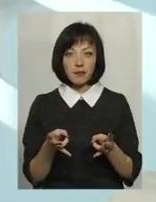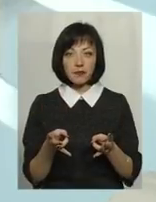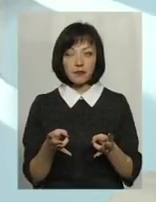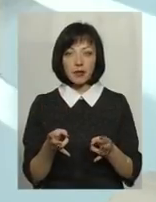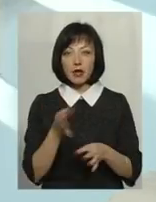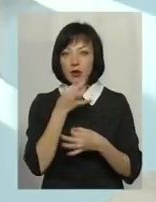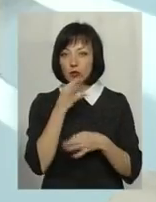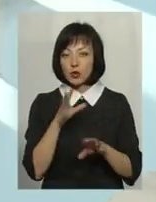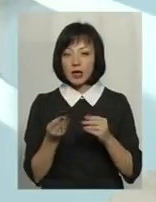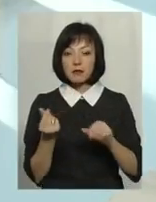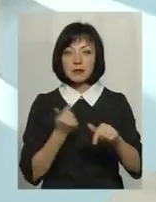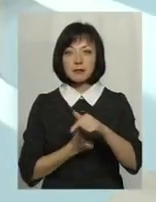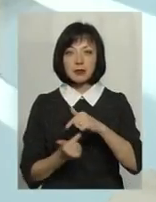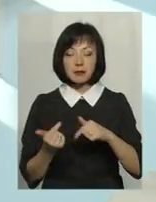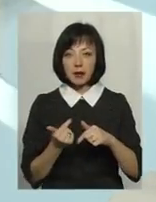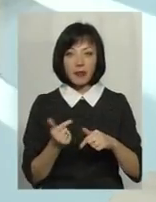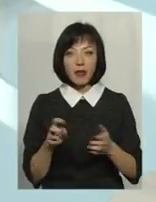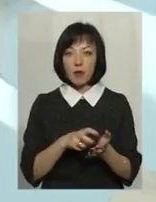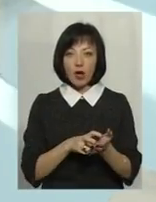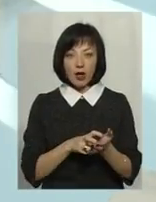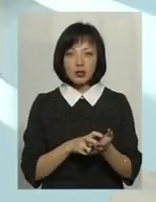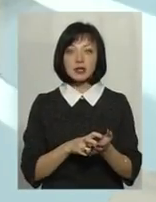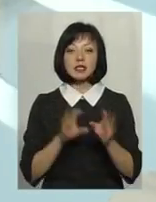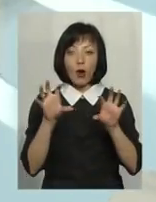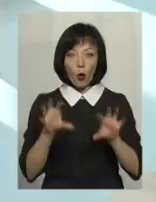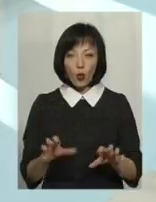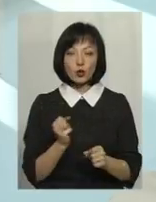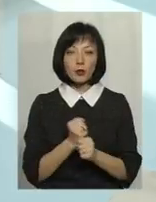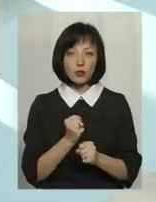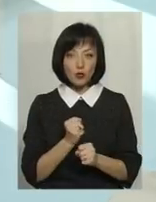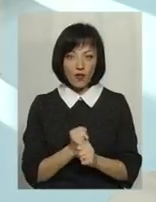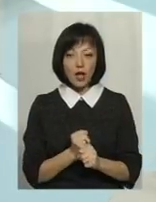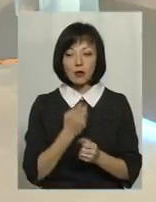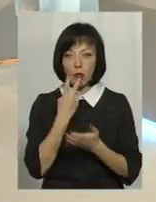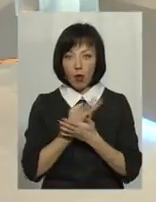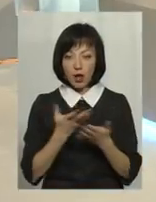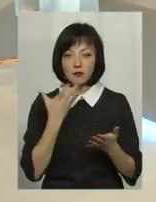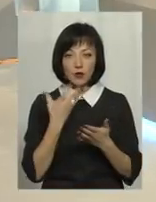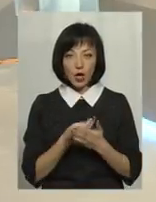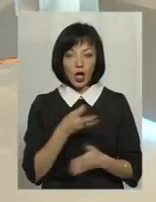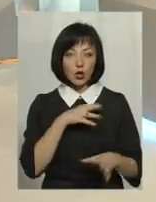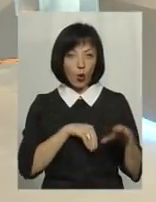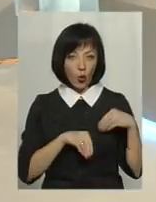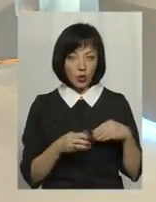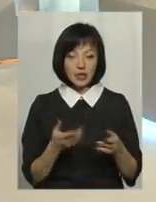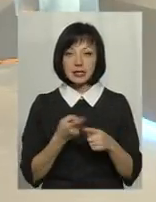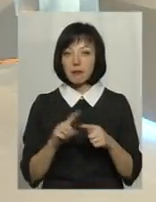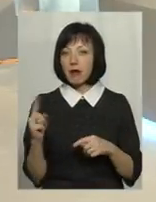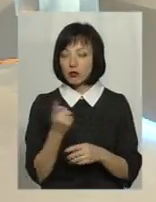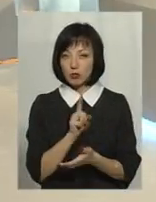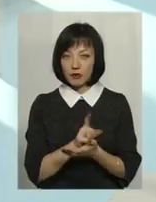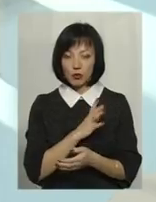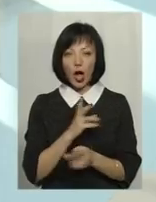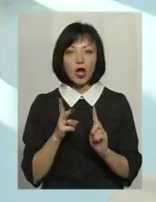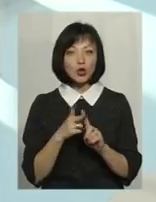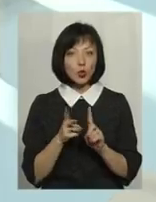будь-який підприємець міг не боятися легально працювати, і показувати свої доходи. Тобто, це перше, що повинно